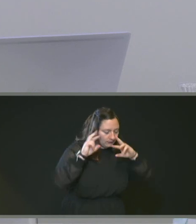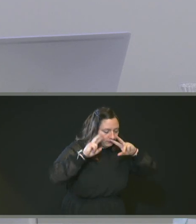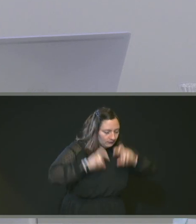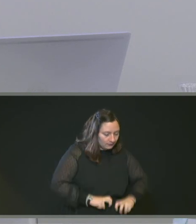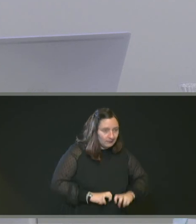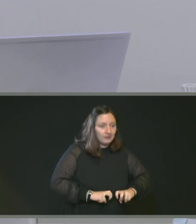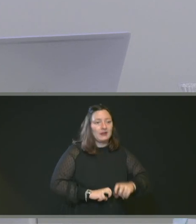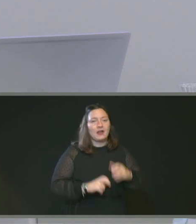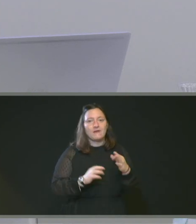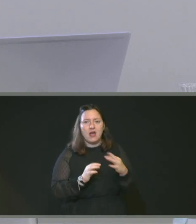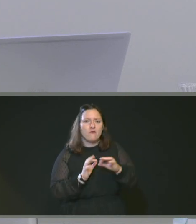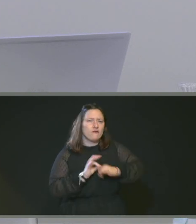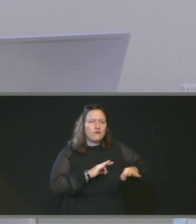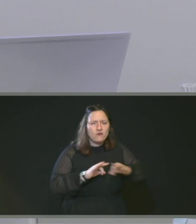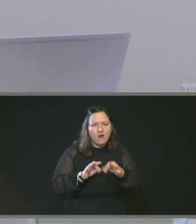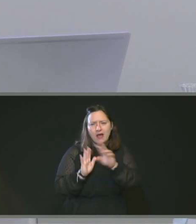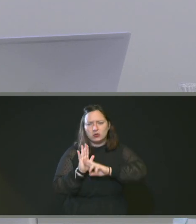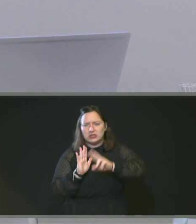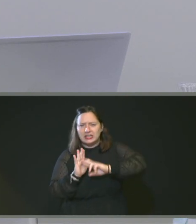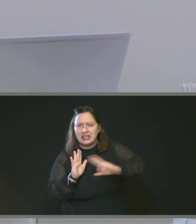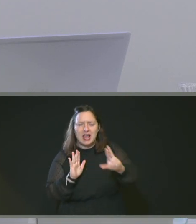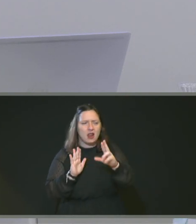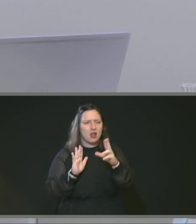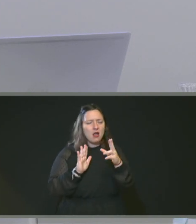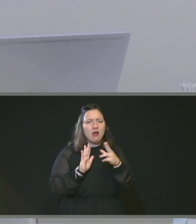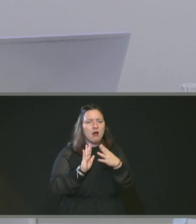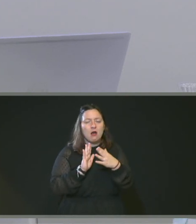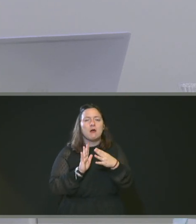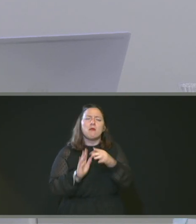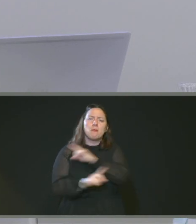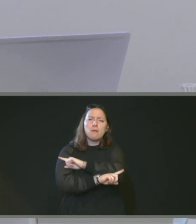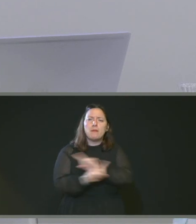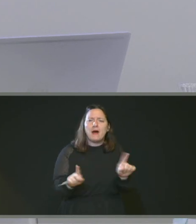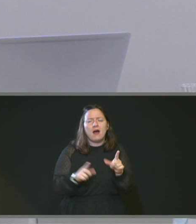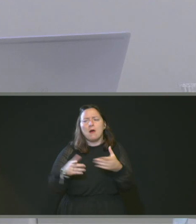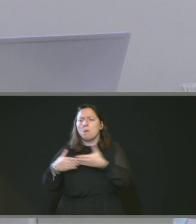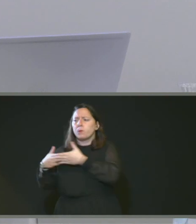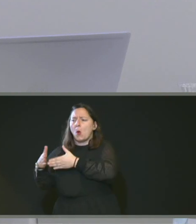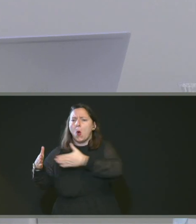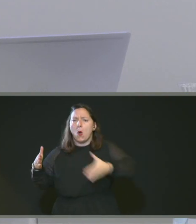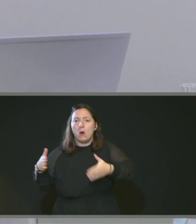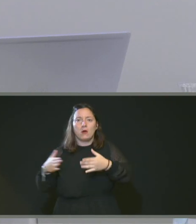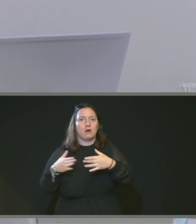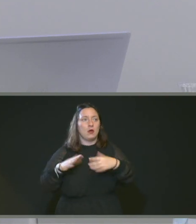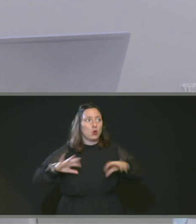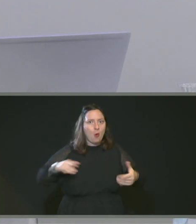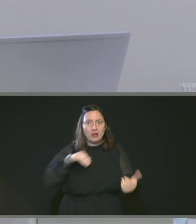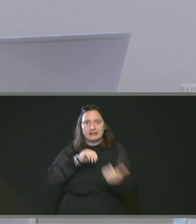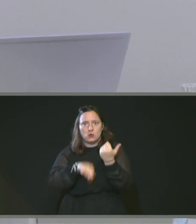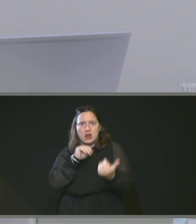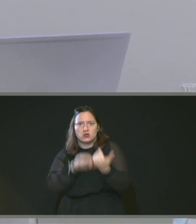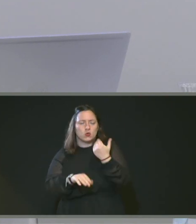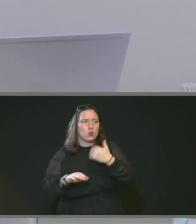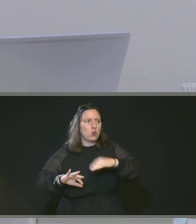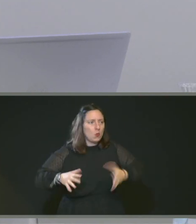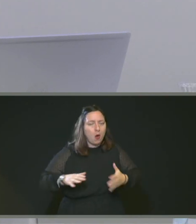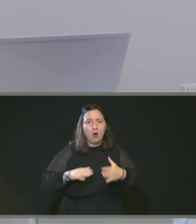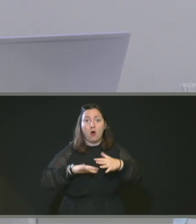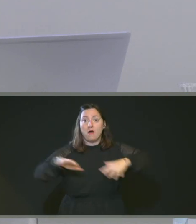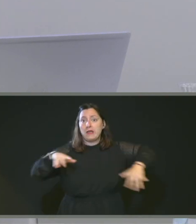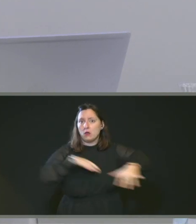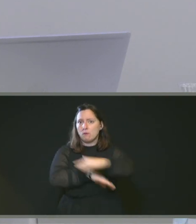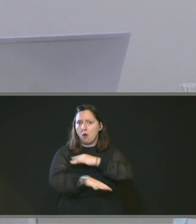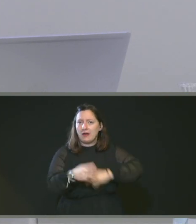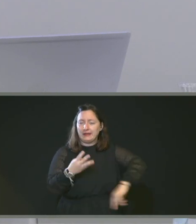de l'eau, fleuve industriel, voie de communication ou de circulation, pardon, fleuve industriel et environnement, et enfin, les